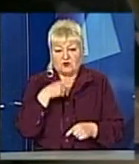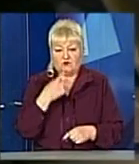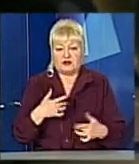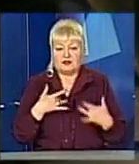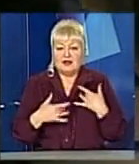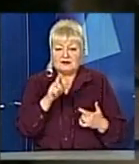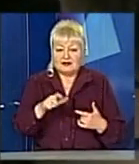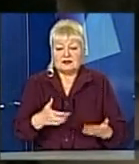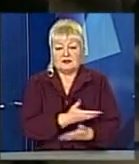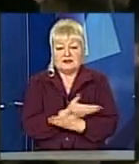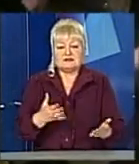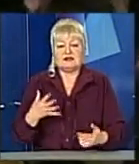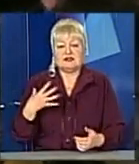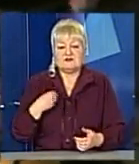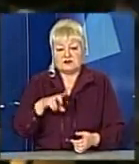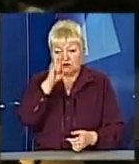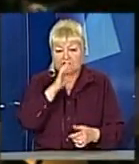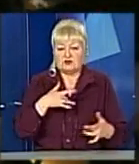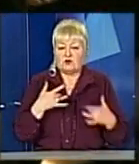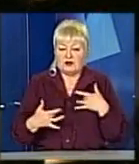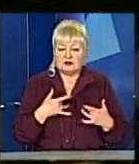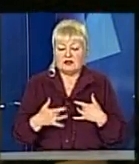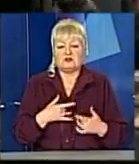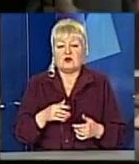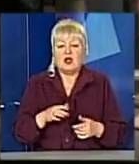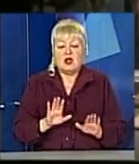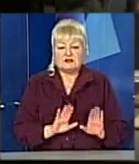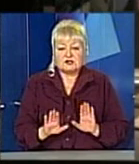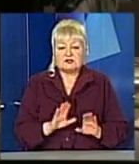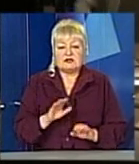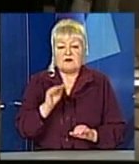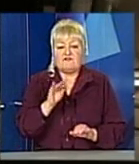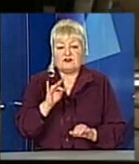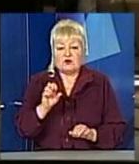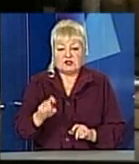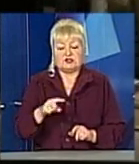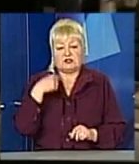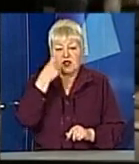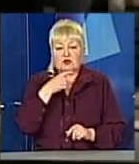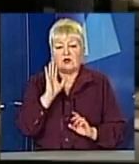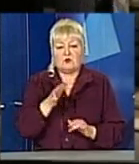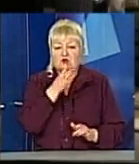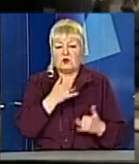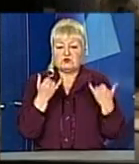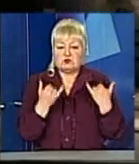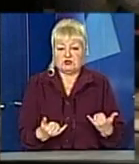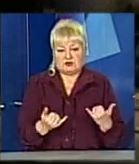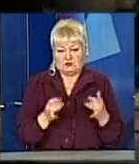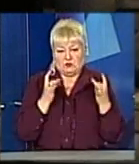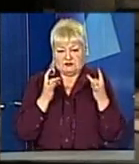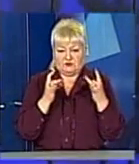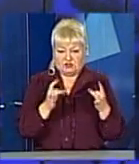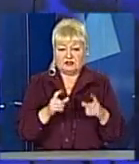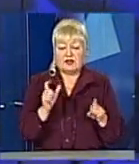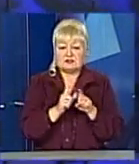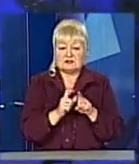Проте на сцені Львівського академічного театру у постановці Ярослава Федоришина новньогрецькі герої набудуть сучасного звучання. Адже, за